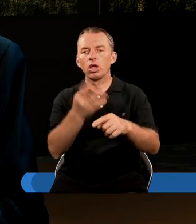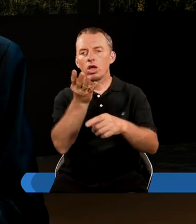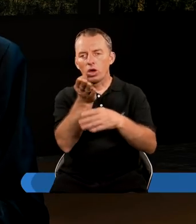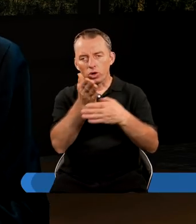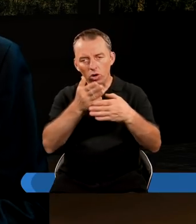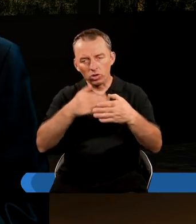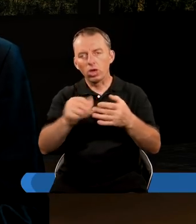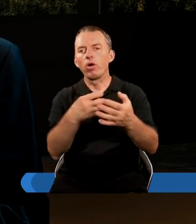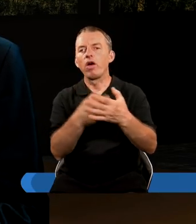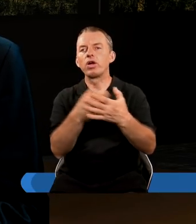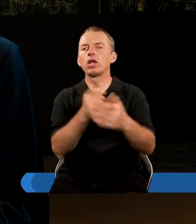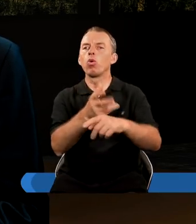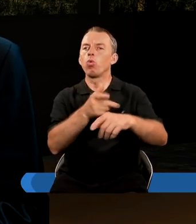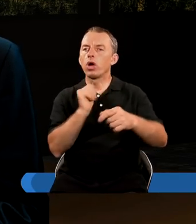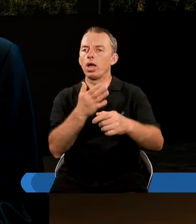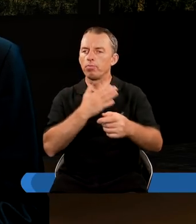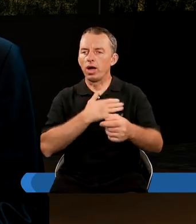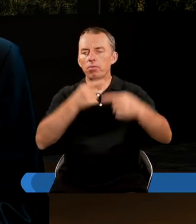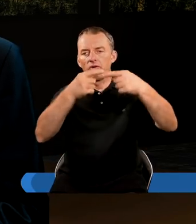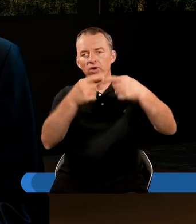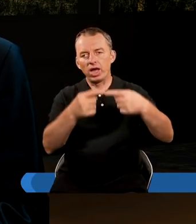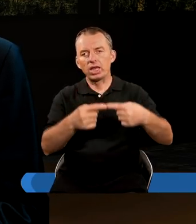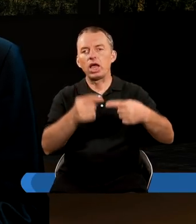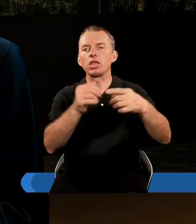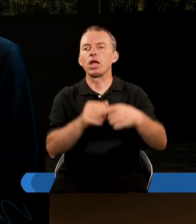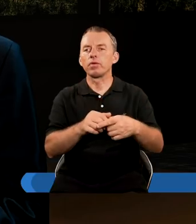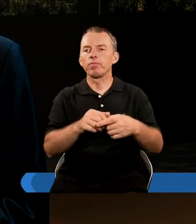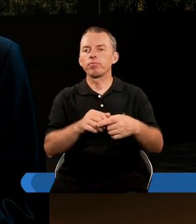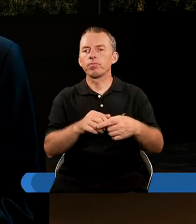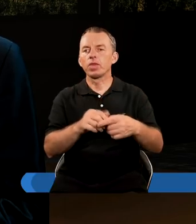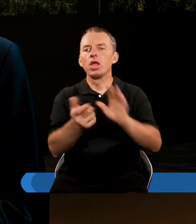Łukasza, tutaj mamy werset 17.